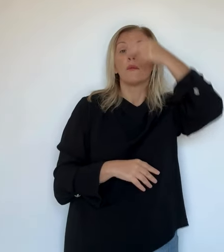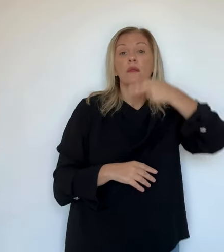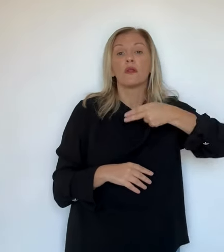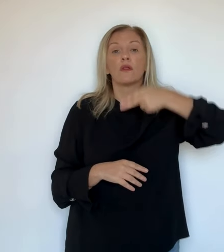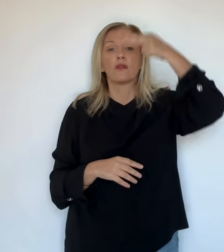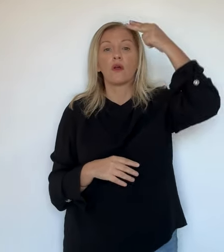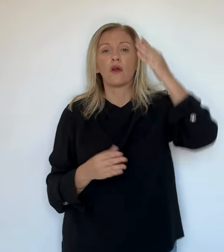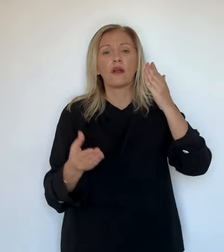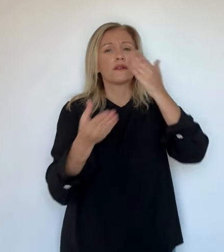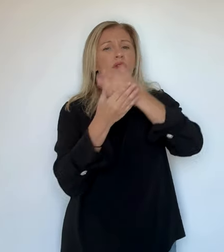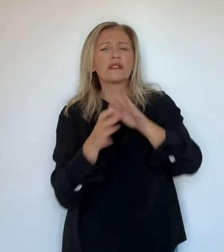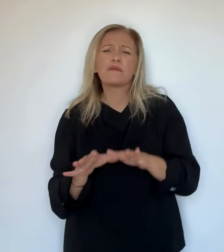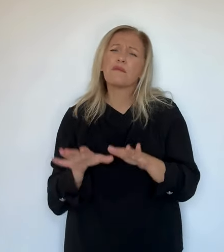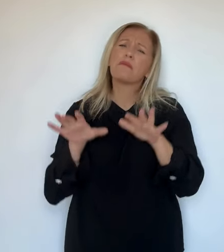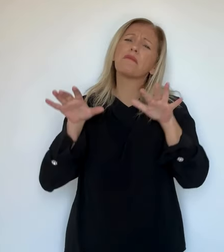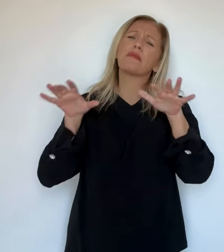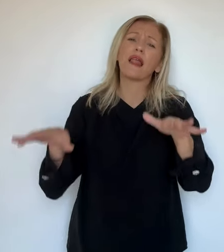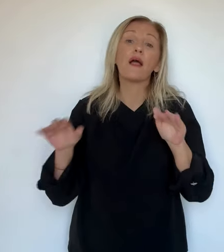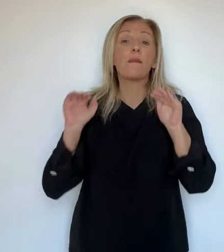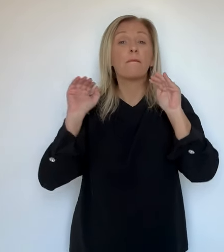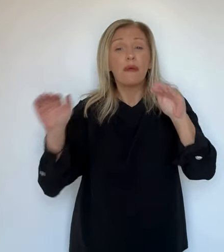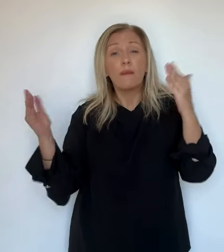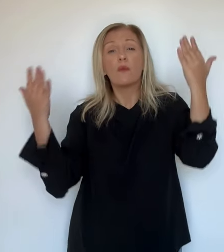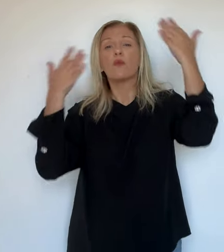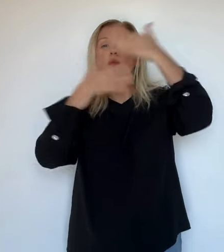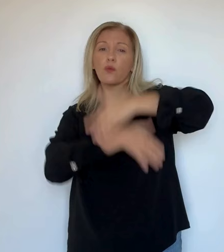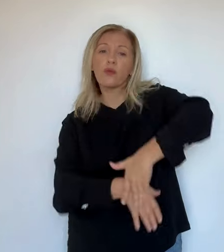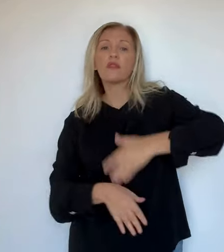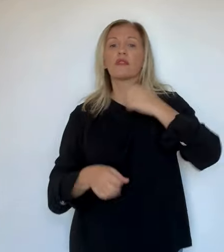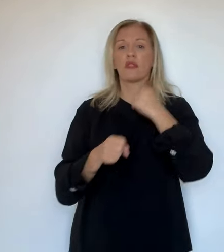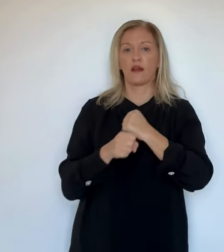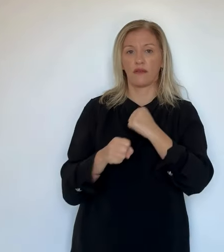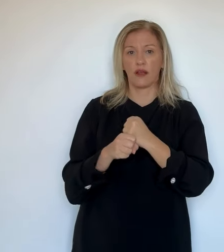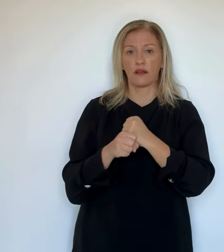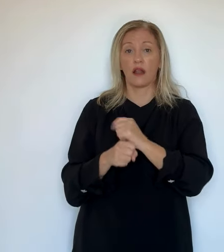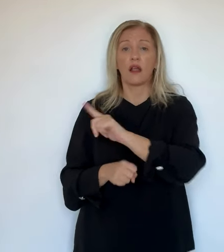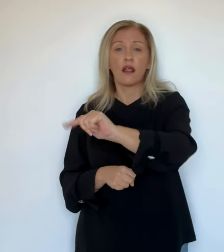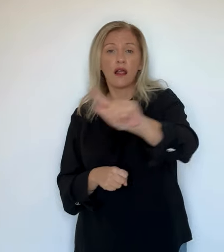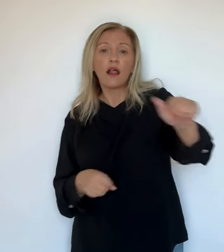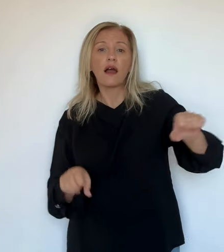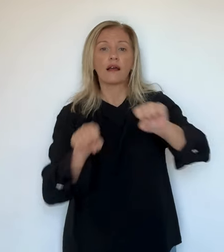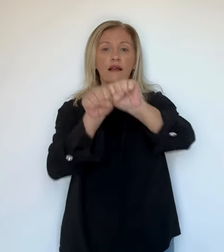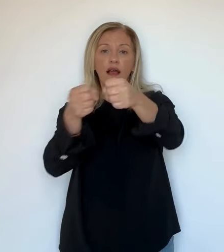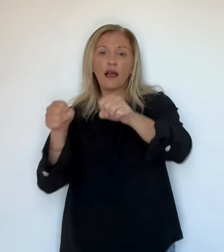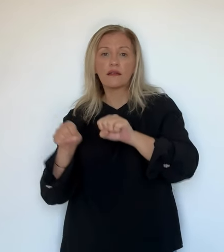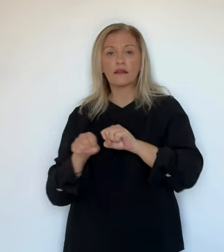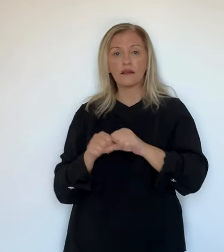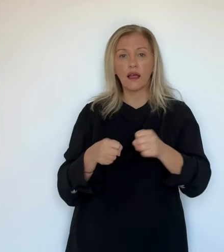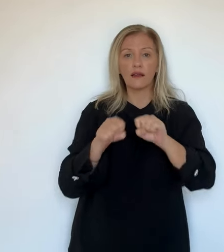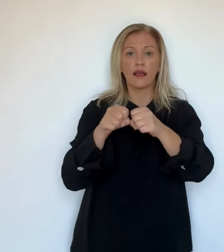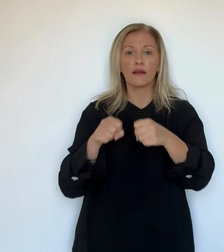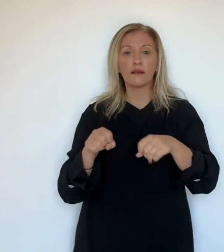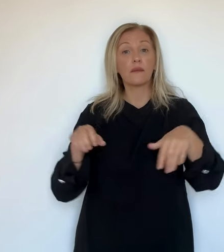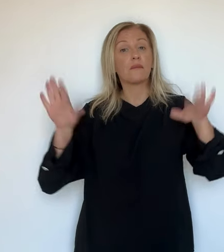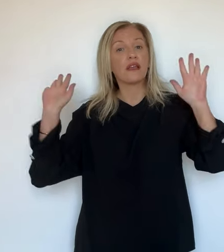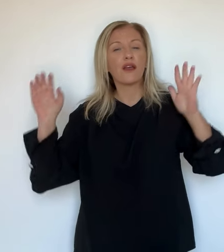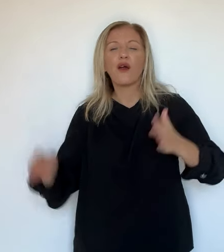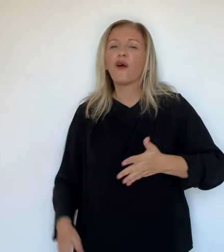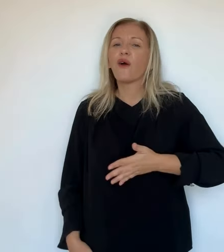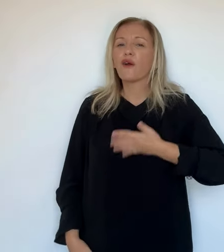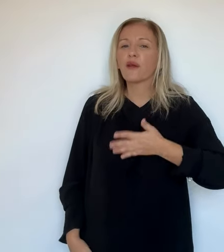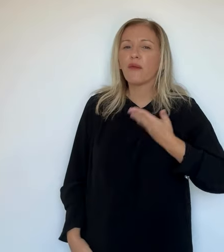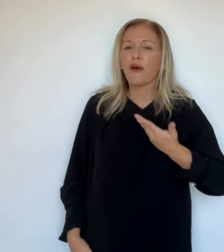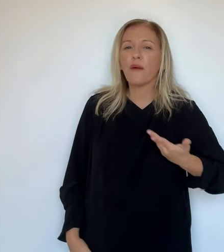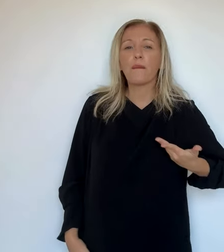pompiers de Haute-Corse à intervenir à plusieurs reprises dès la nuit dernière. Quelques dégâts, mais fort heureusement pas de blessés. Les autorités avaient